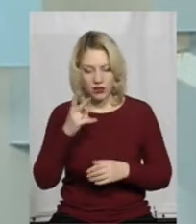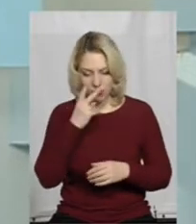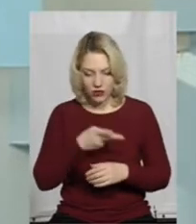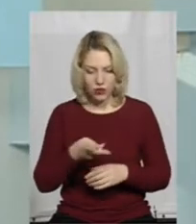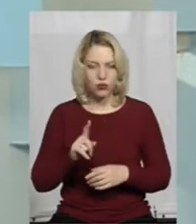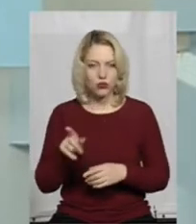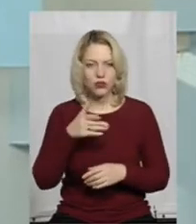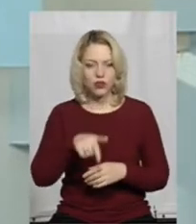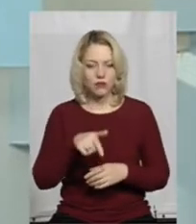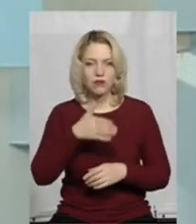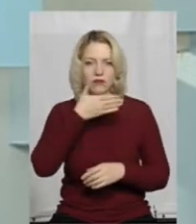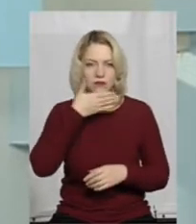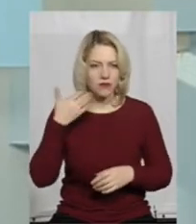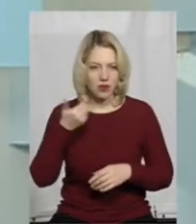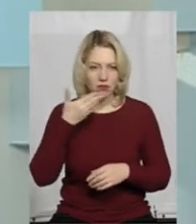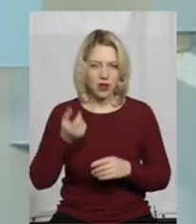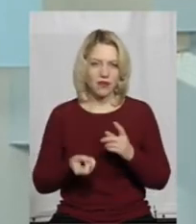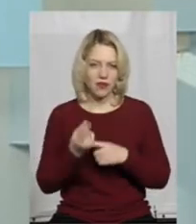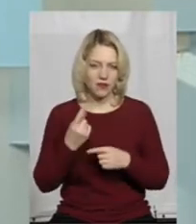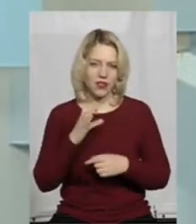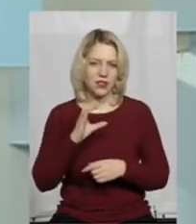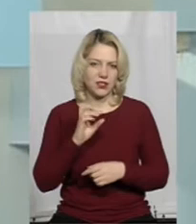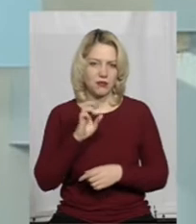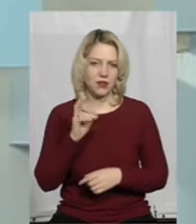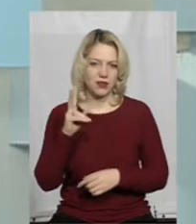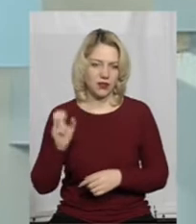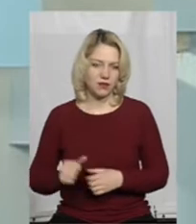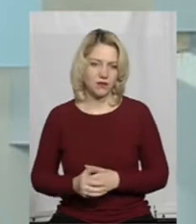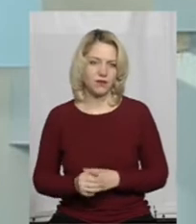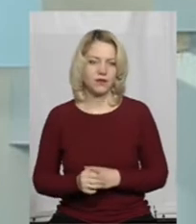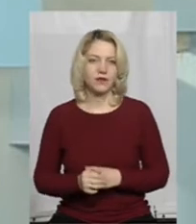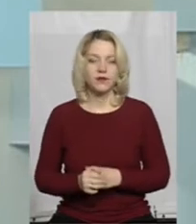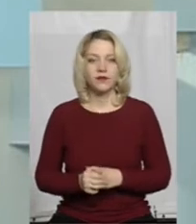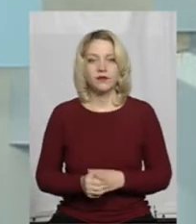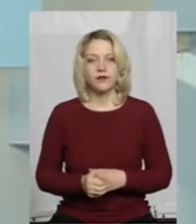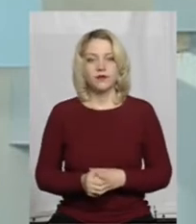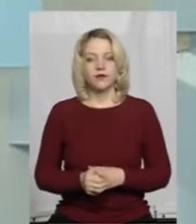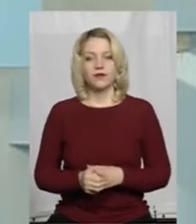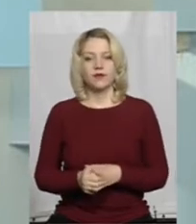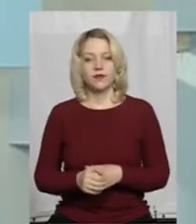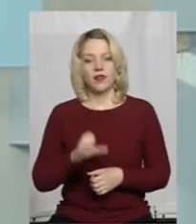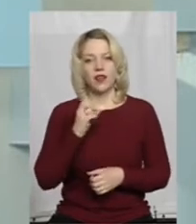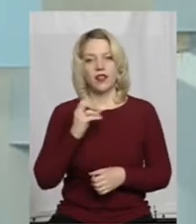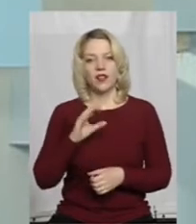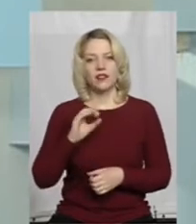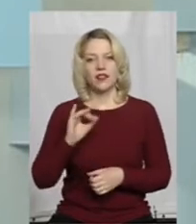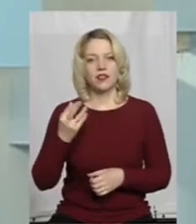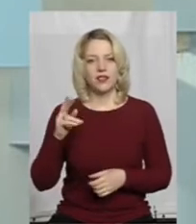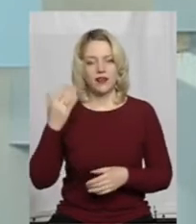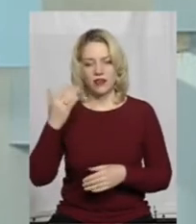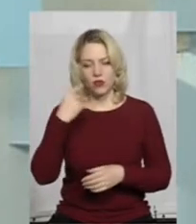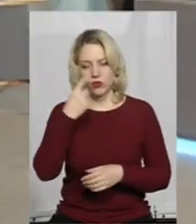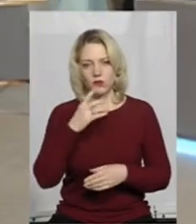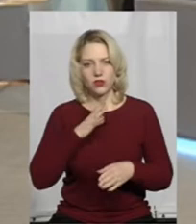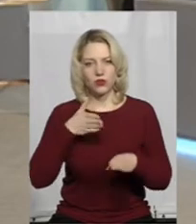експертизу щодо виявлення сибірки. Таким чином. Пані Анастасія, ви там були